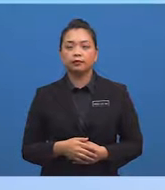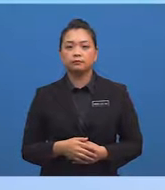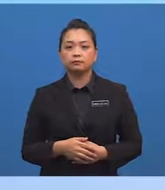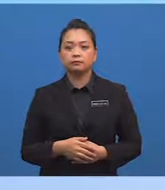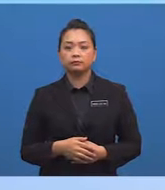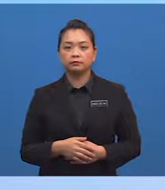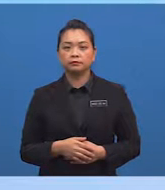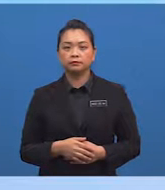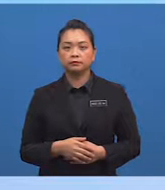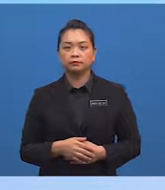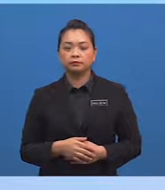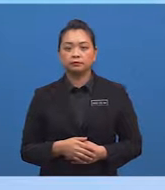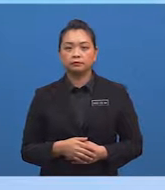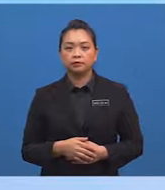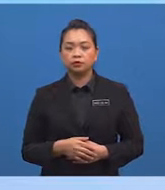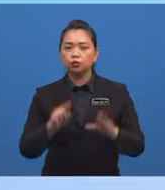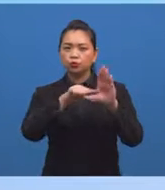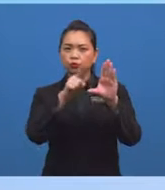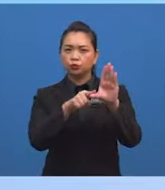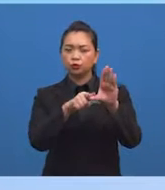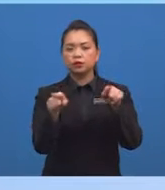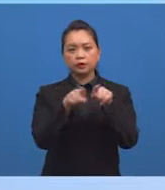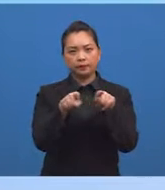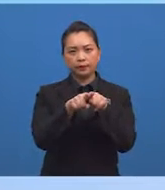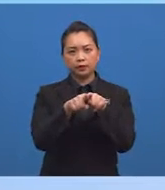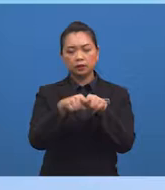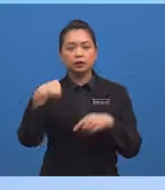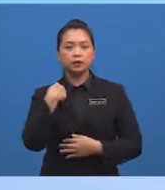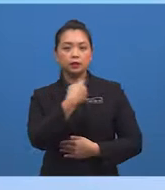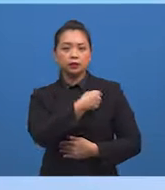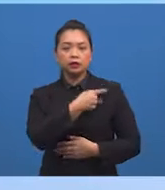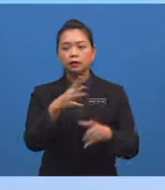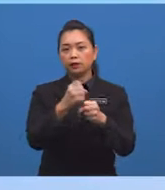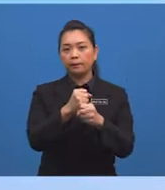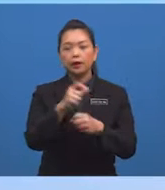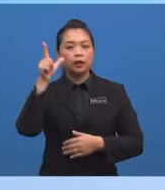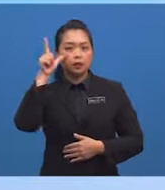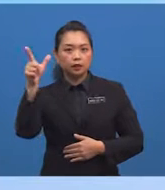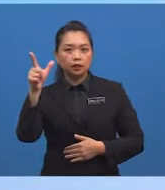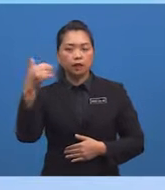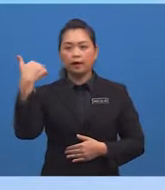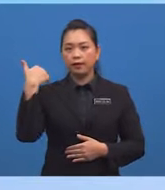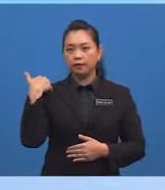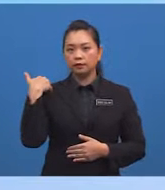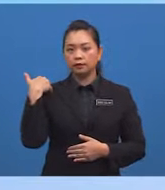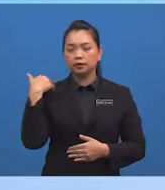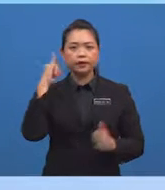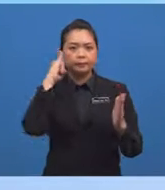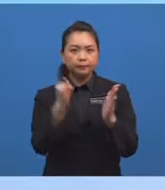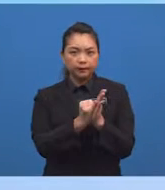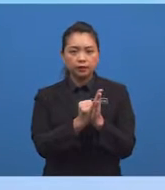daripada nilai sudutnya yang sama Kita dapat lihat terbentuknya imej huruf F di situ